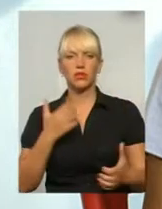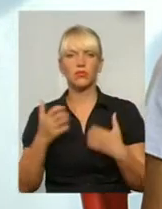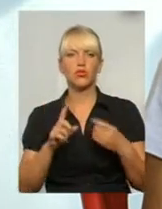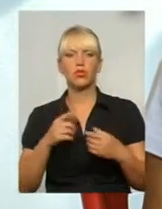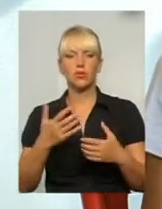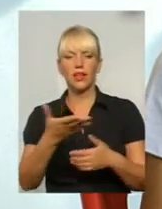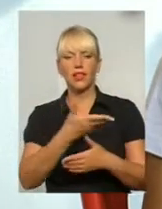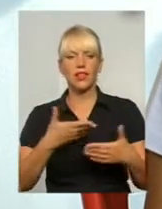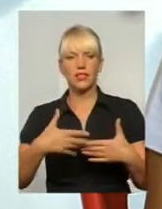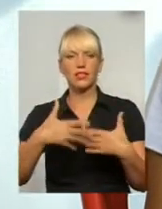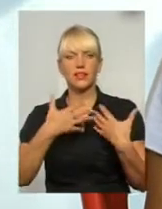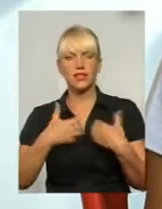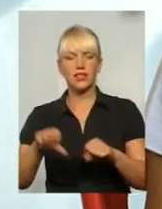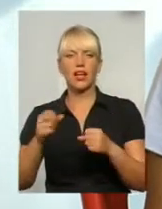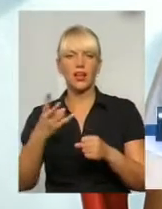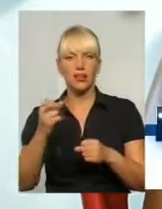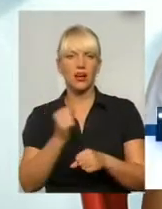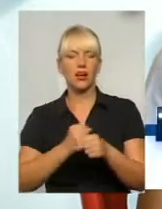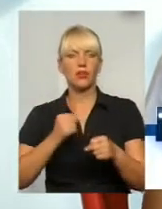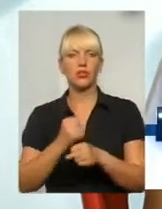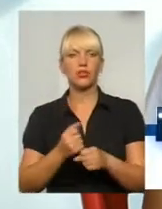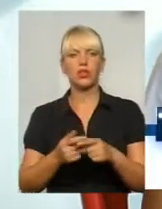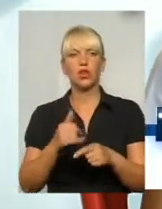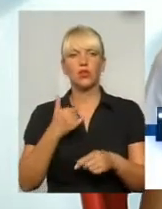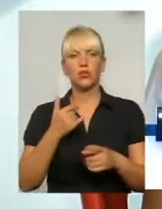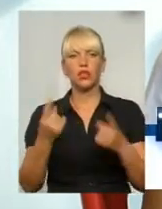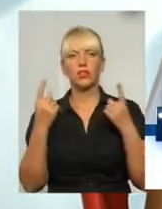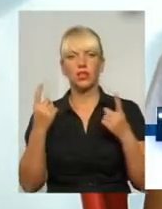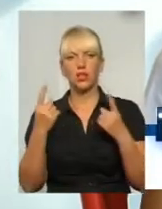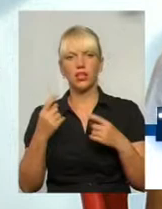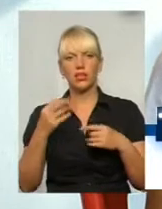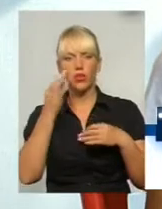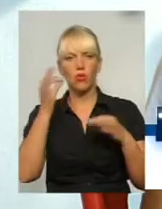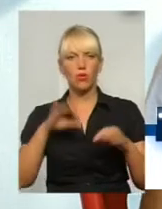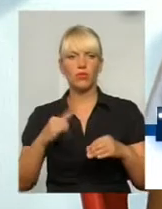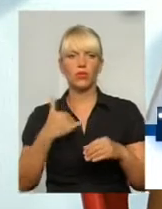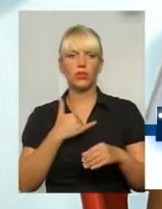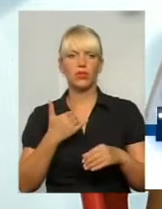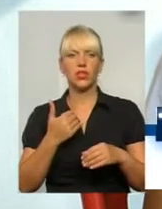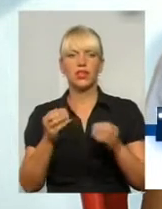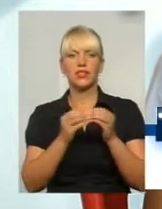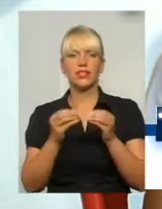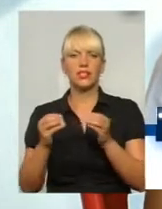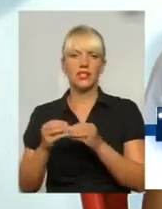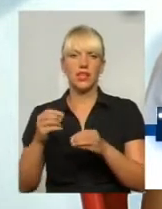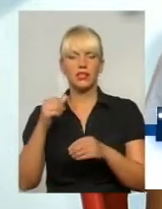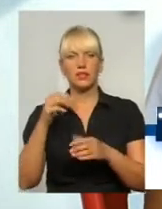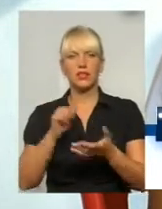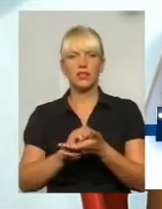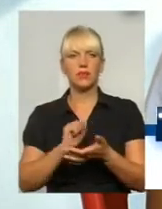тому що волонтюри там обязательно должны работать. У нас колосальний опит, ми десятилетиями займаємося цими животними, у нас просто вже,